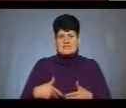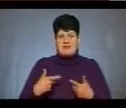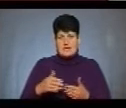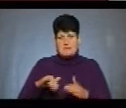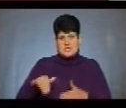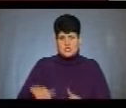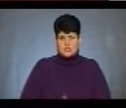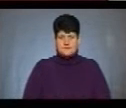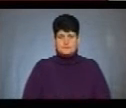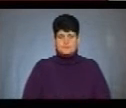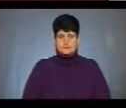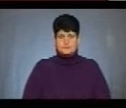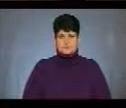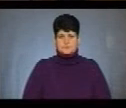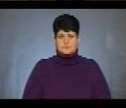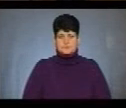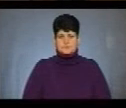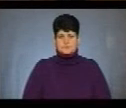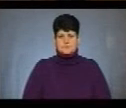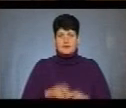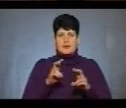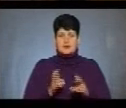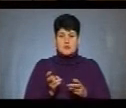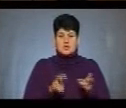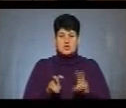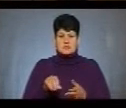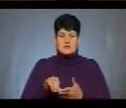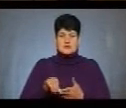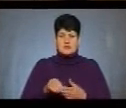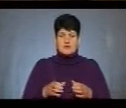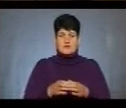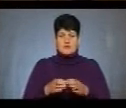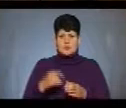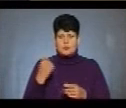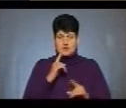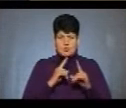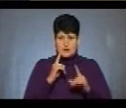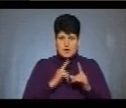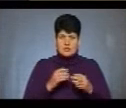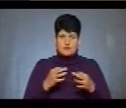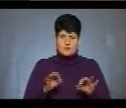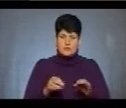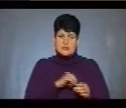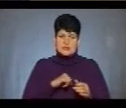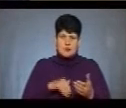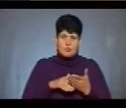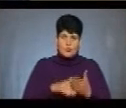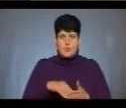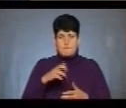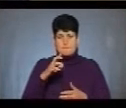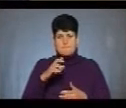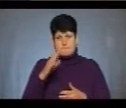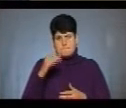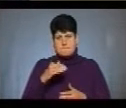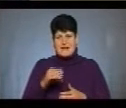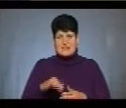це – дивіться далі. На засідання прийшли представники фракцій облради від свободи, самопомощі, батьківщини, громадянської